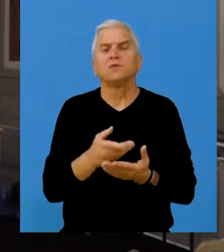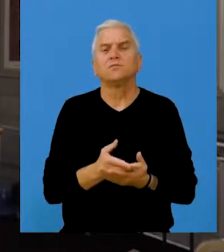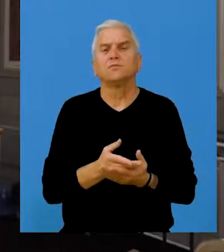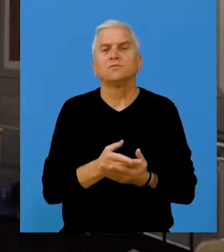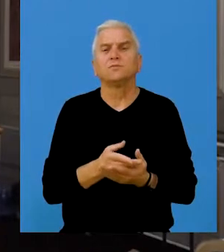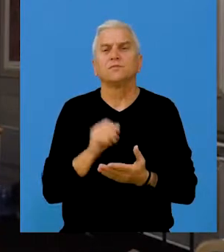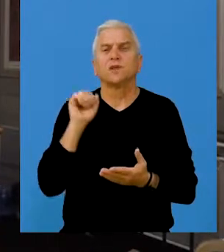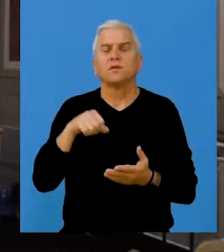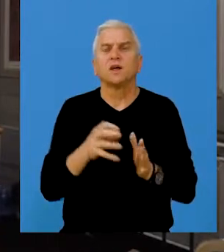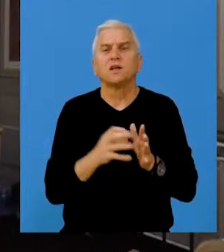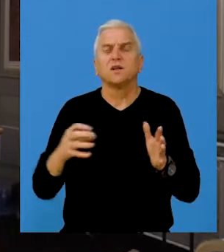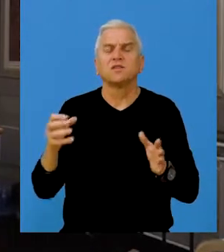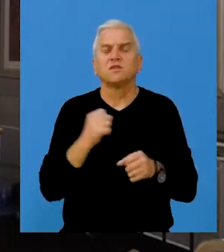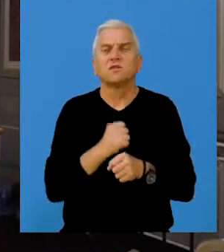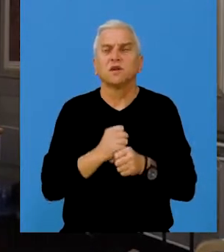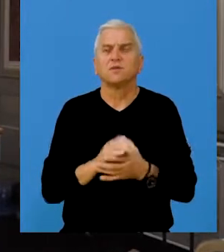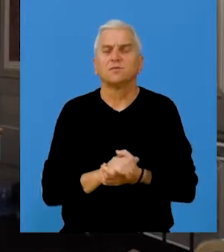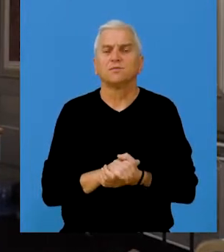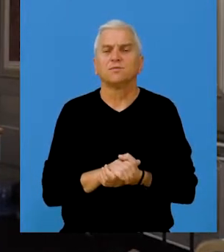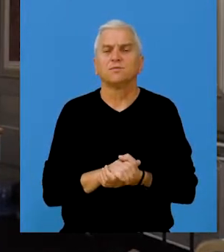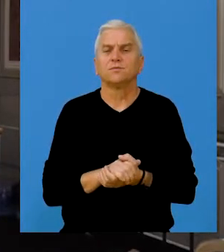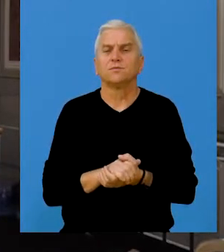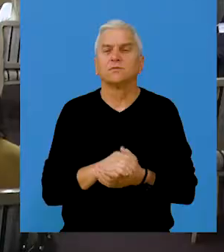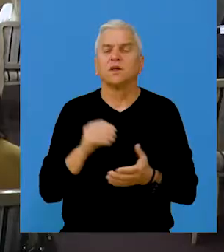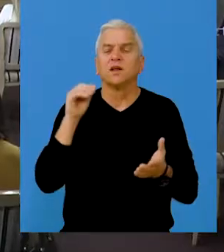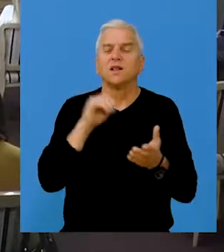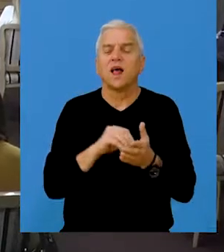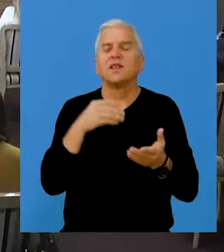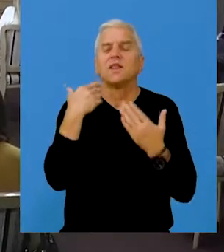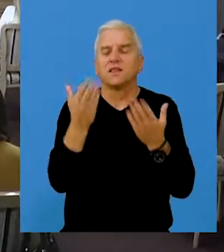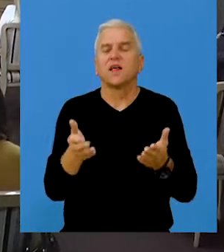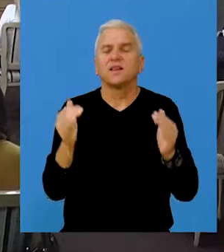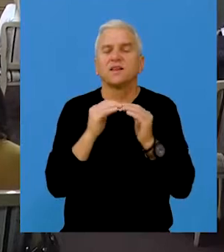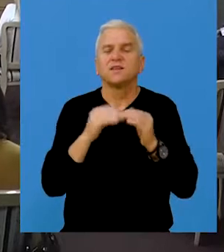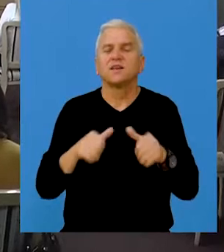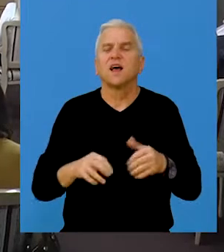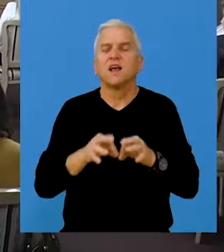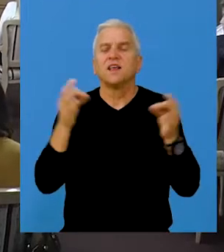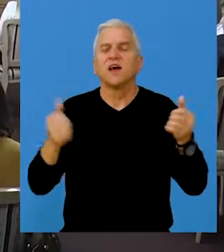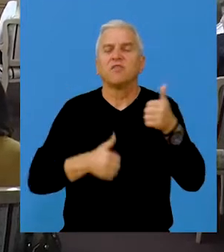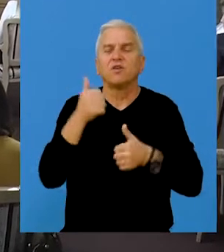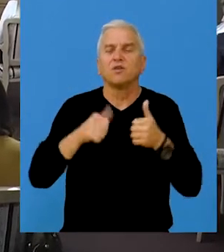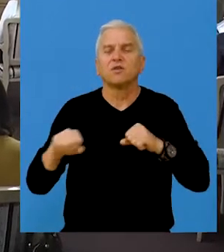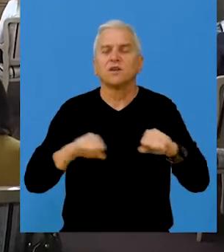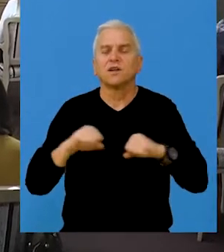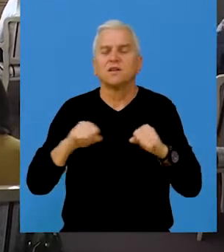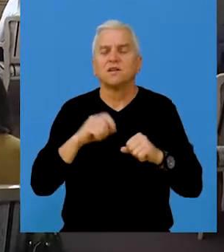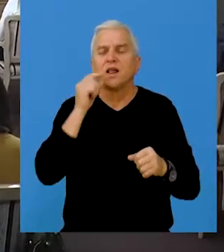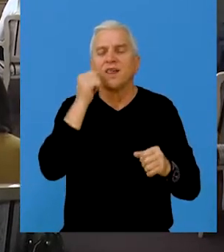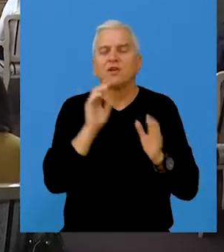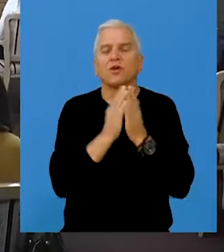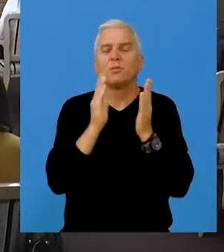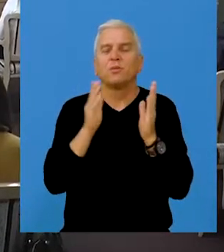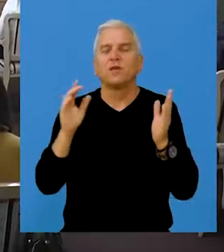da nastavimo da radimo u kontinuitetu. Date saglasnost za raspisivanje javnog konkursa za imenovanje